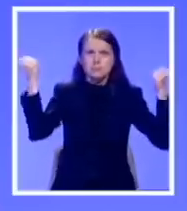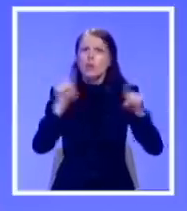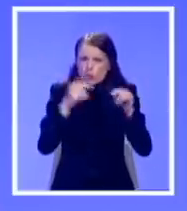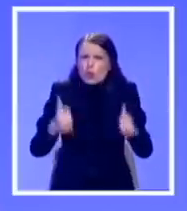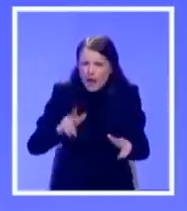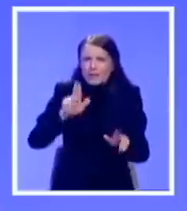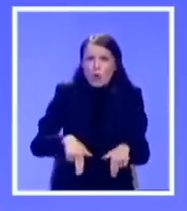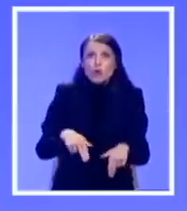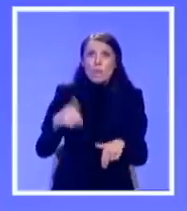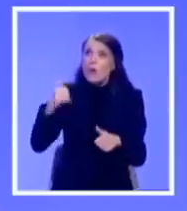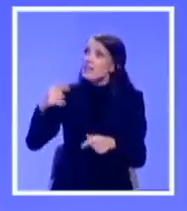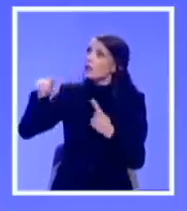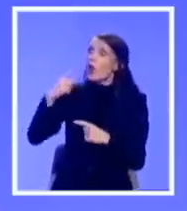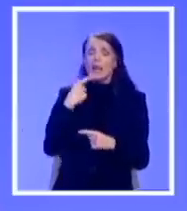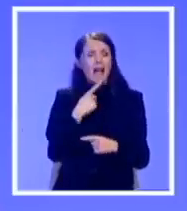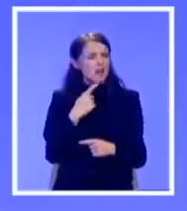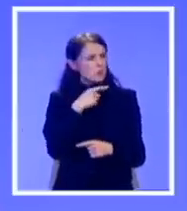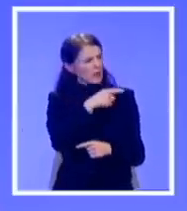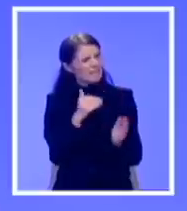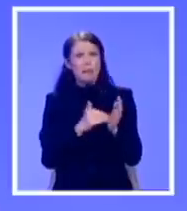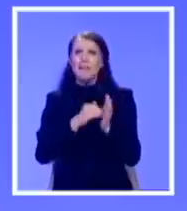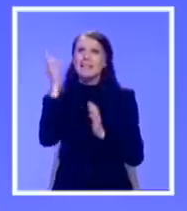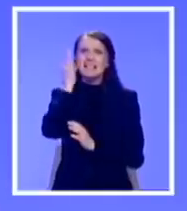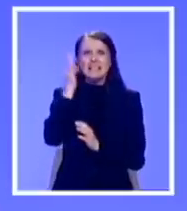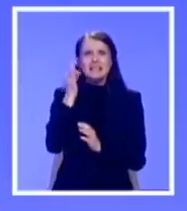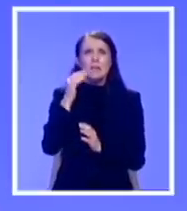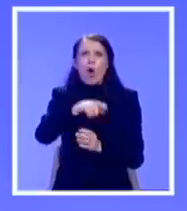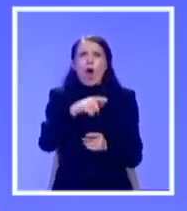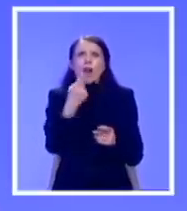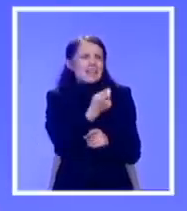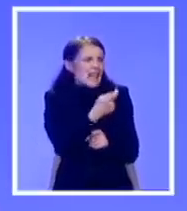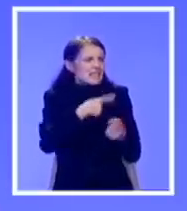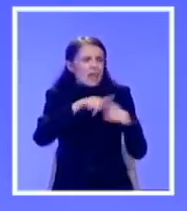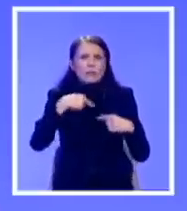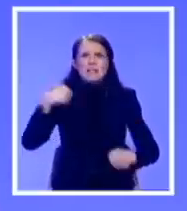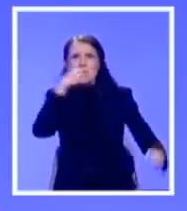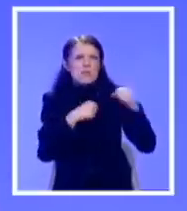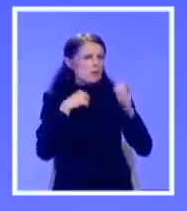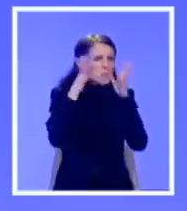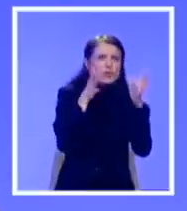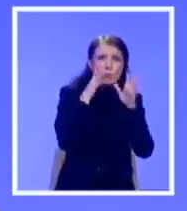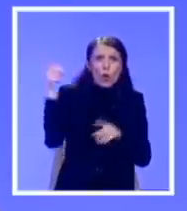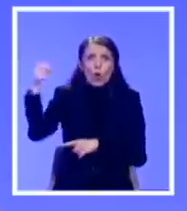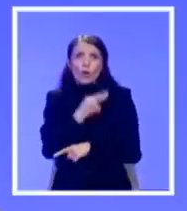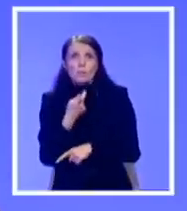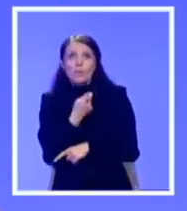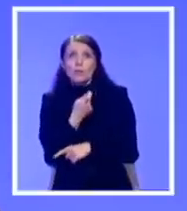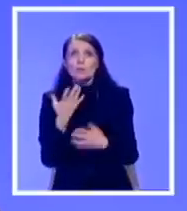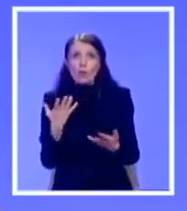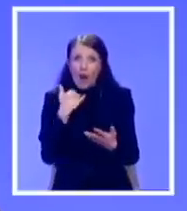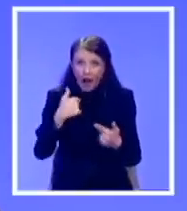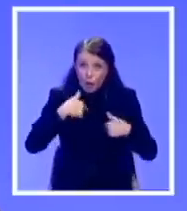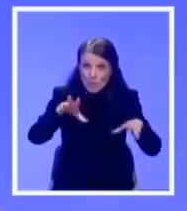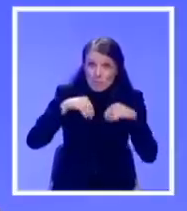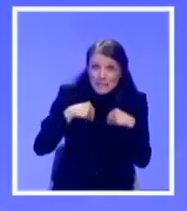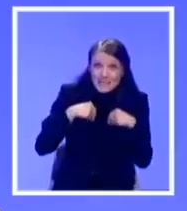se čak stidimo zbog tog čina. Pokušavaju da nas nataraju da se bijemo i mrzimo. To je njihova misija. Kakvi smo mi to ljudi ako nam ovo pristanemo?